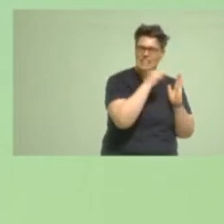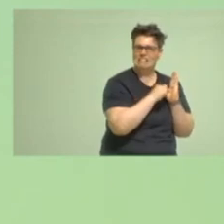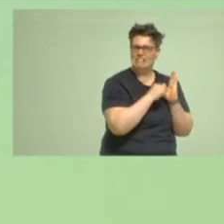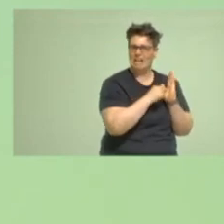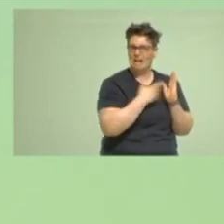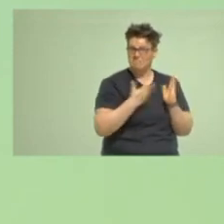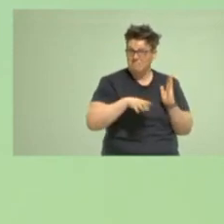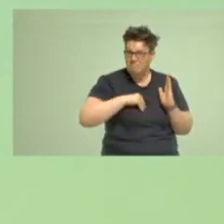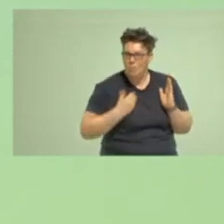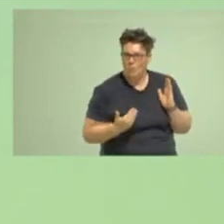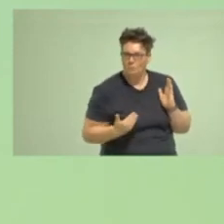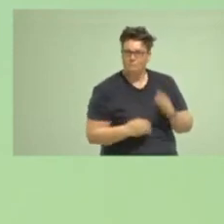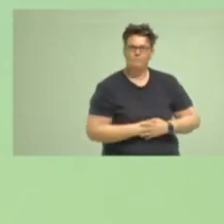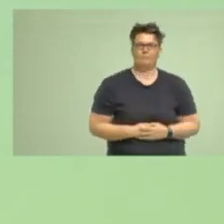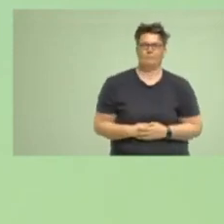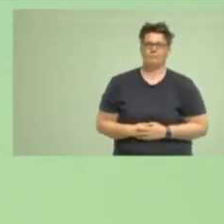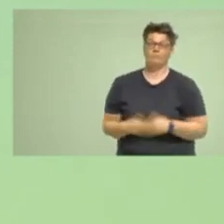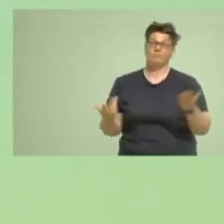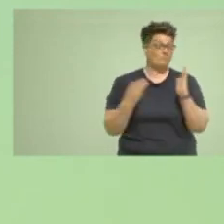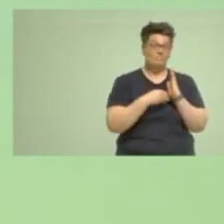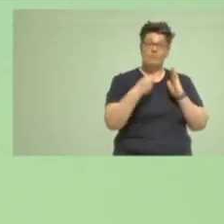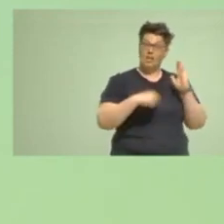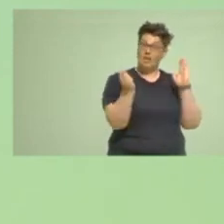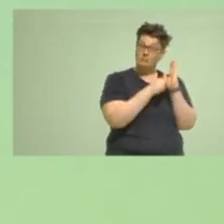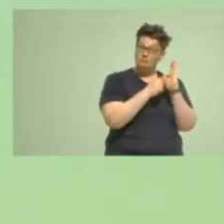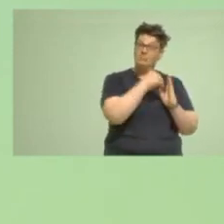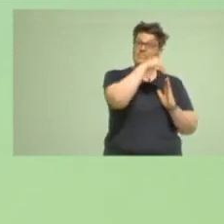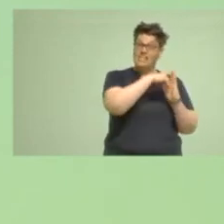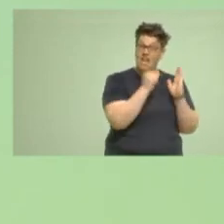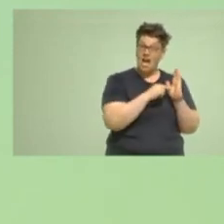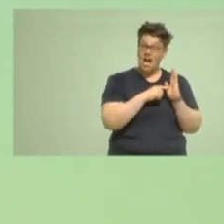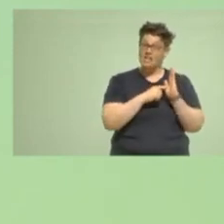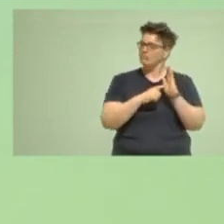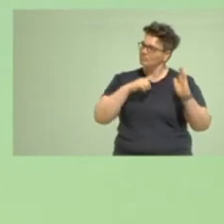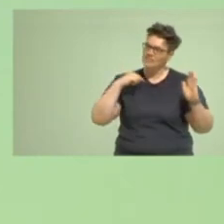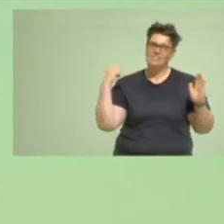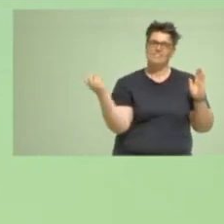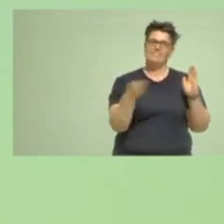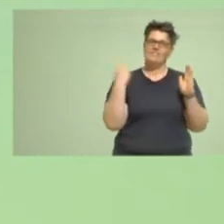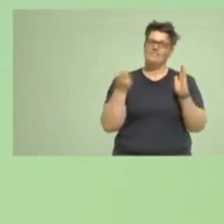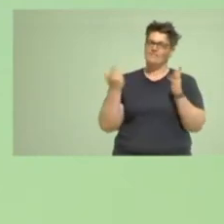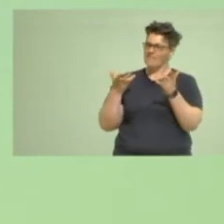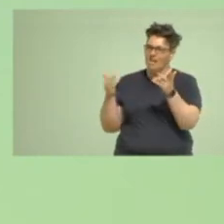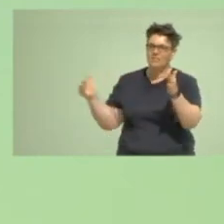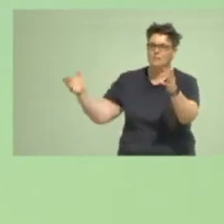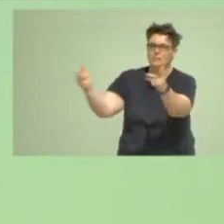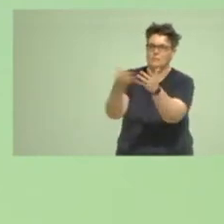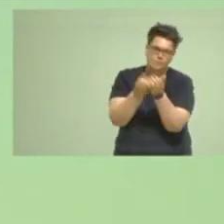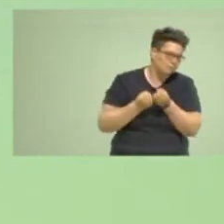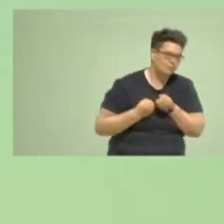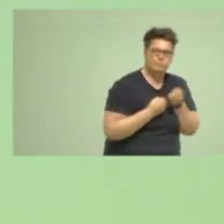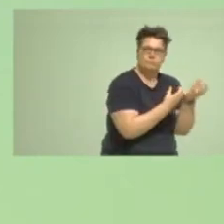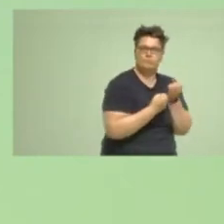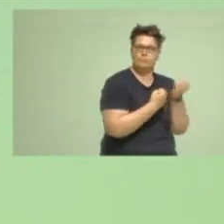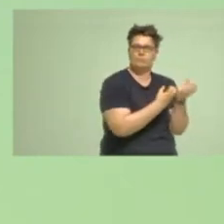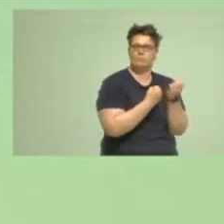sagen, was in diesem Vertrag steckt, ist das, was wir alle mitgenommen haben in die Verhandlungen, so, so viele,